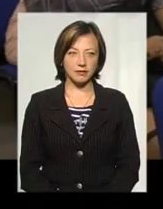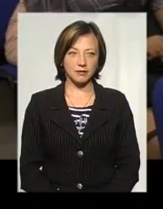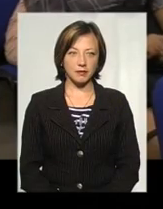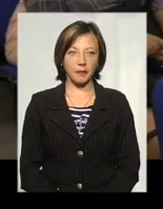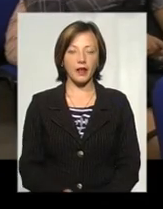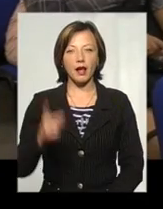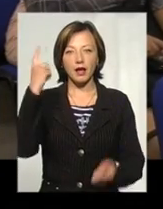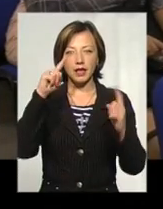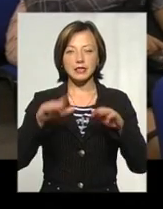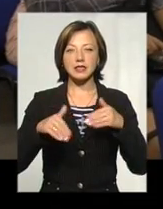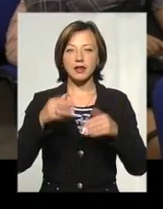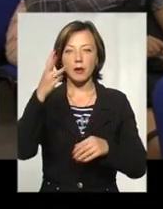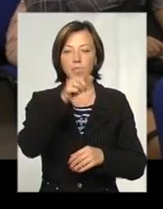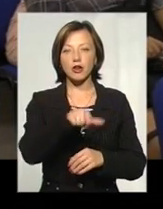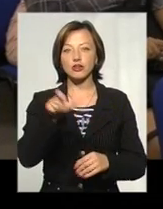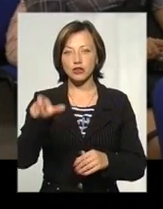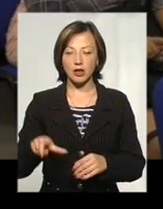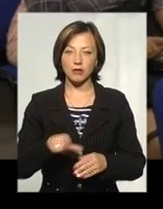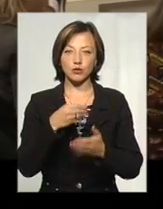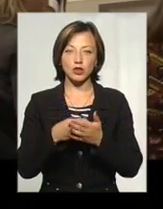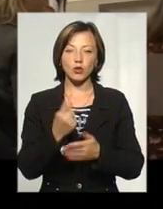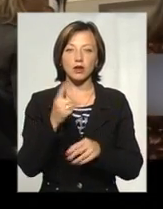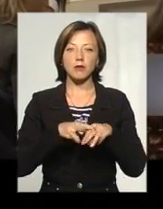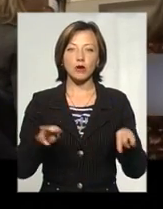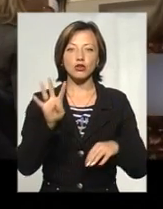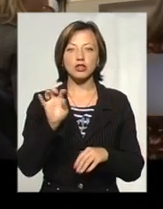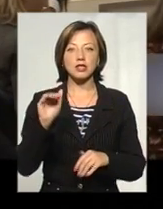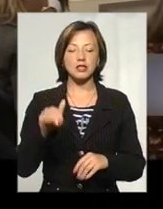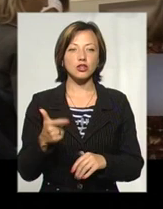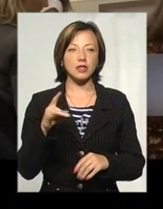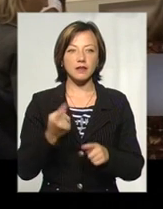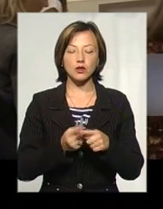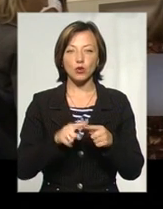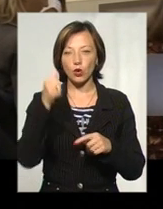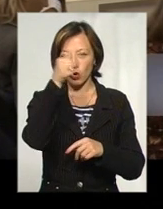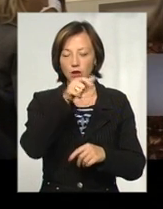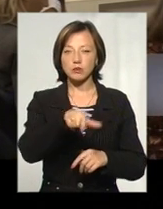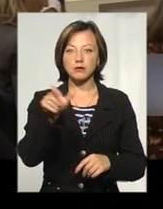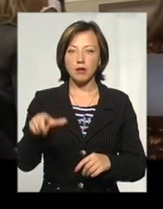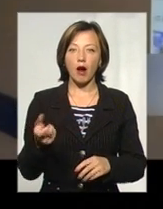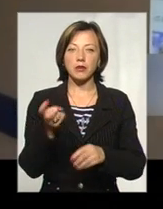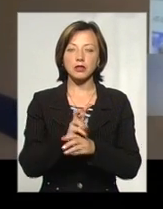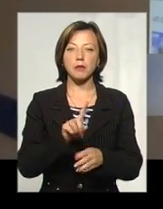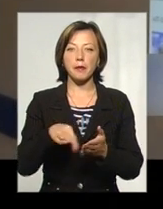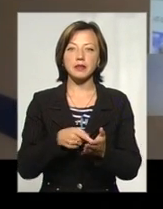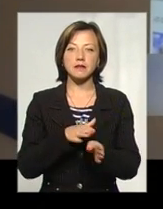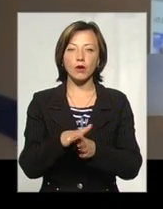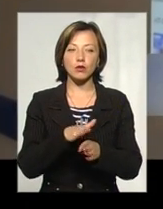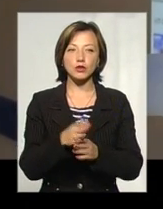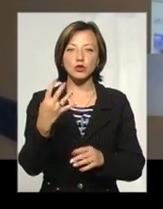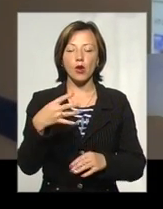Ініціативність хмельничан обійдеться міському бюджету в 1 мільйон 400 тисяч гривень. Цьогоріч городяни прийшли до міськвиконкому із 40